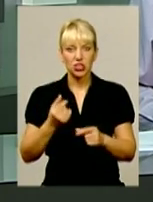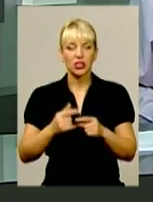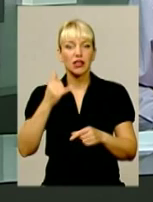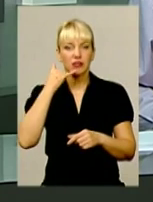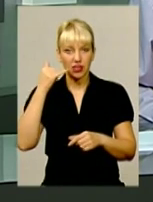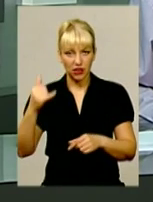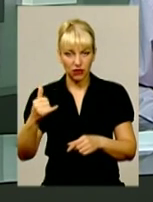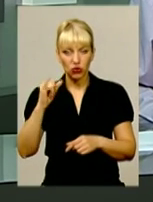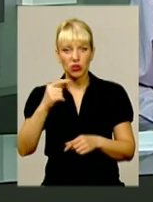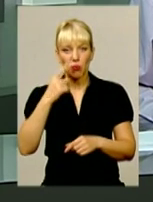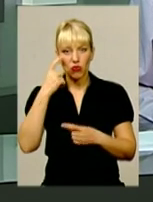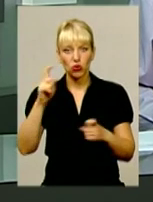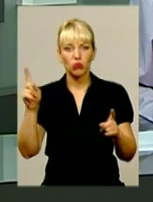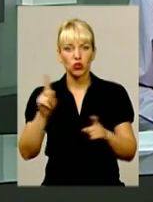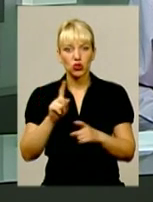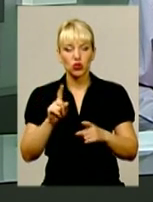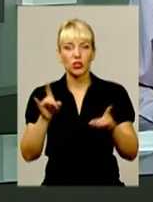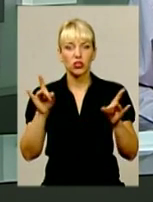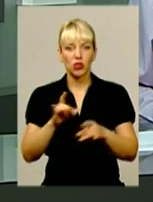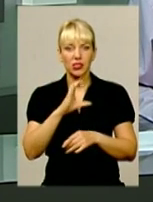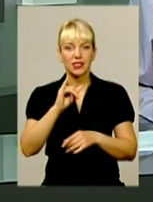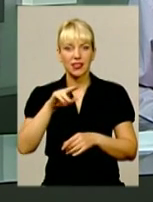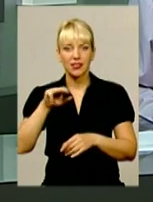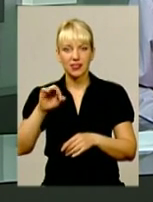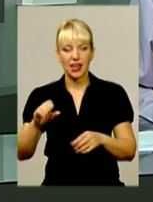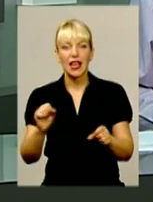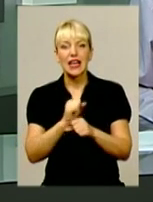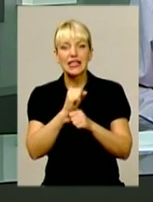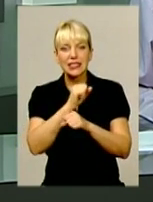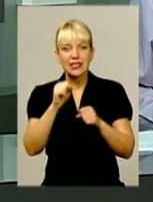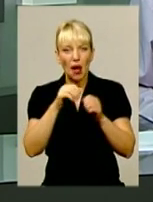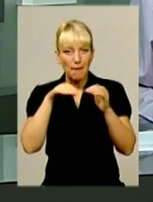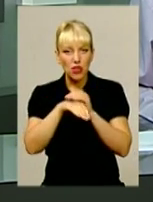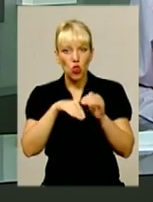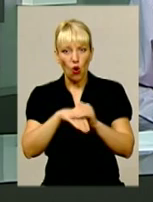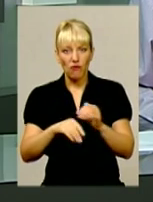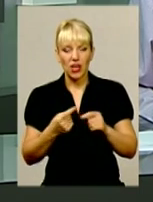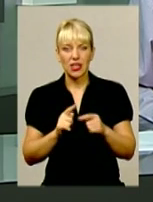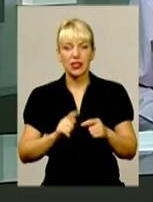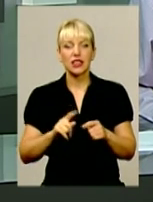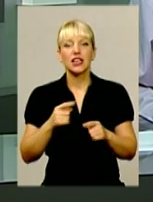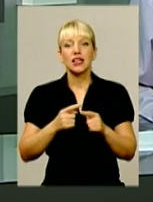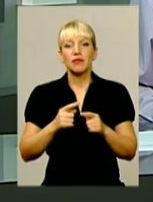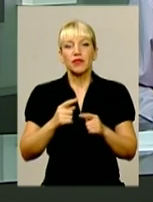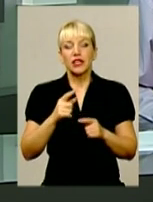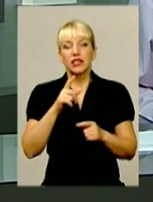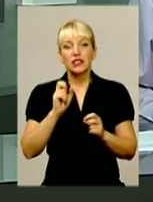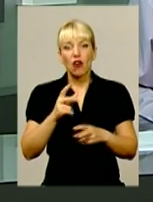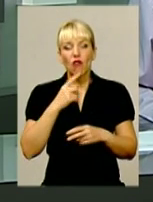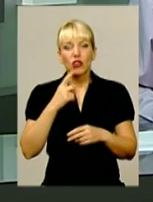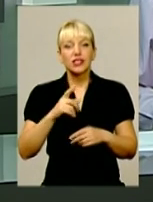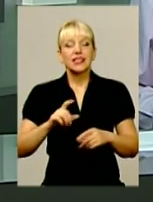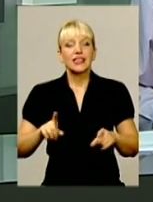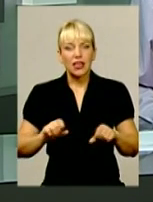Правоохоронці затримали 41-річного хмельничани, на якій, власне, і зателефонував до відділку з хибним повідомленням. Каже, так